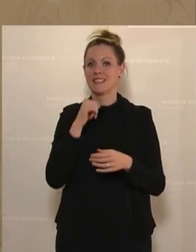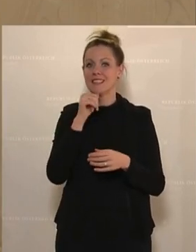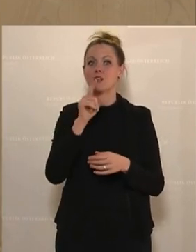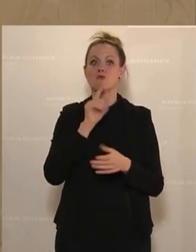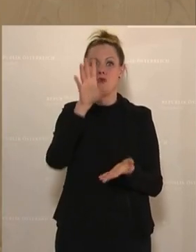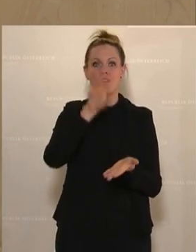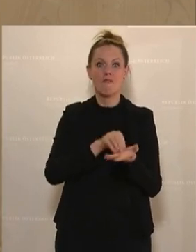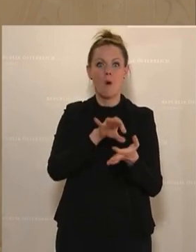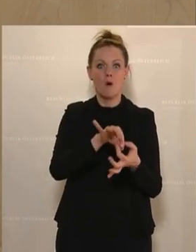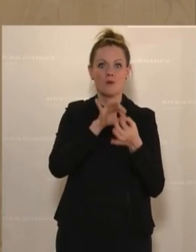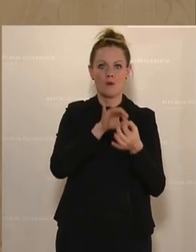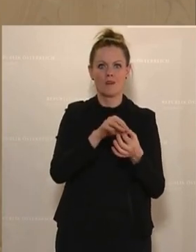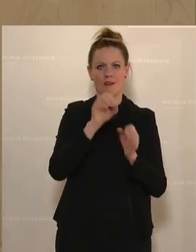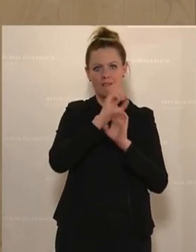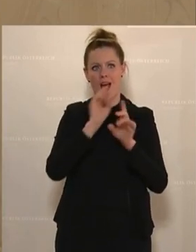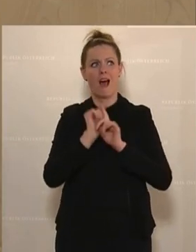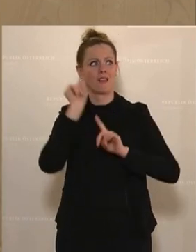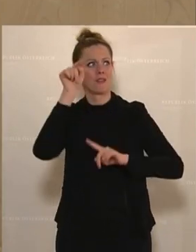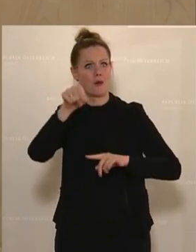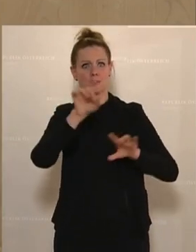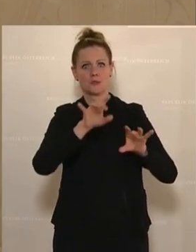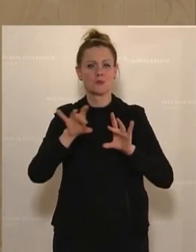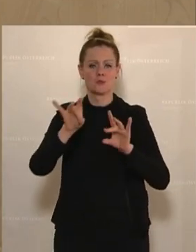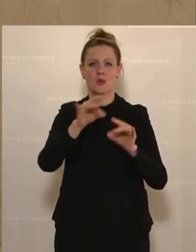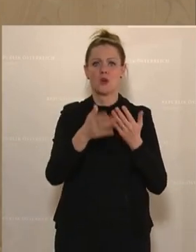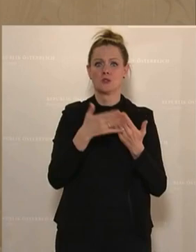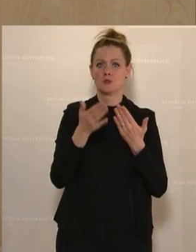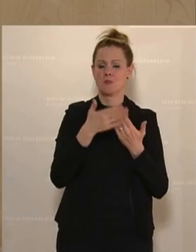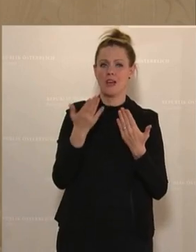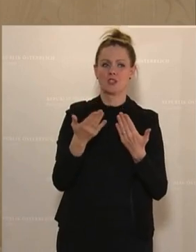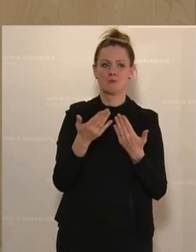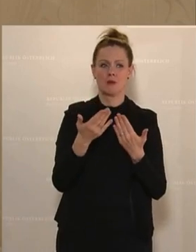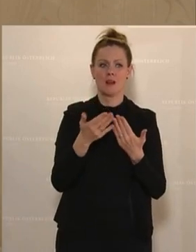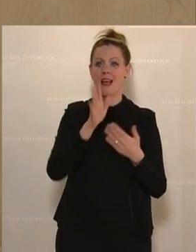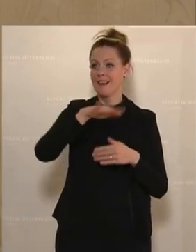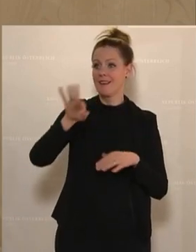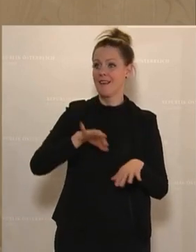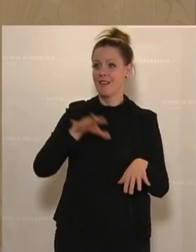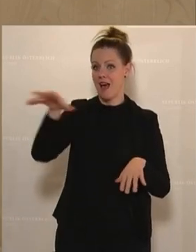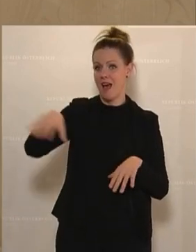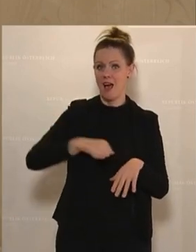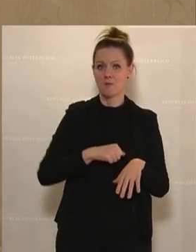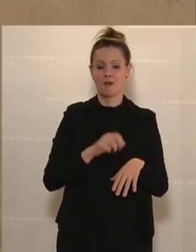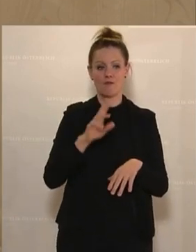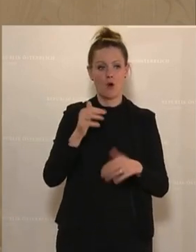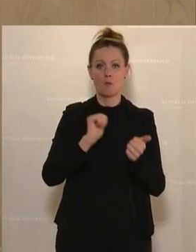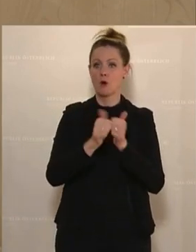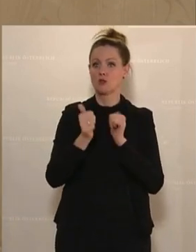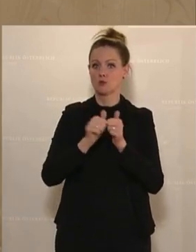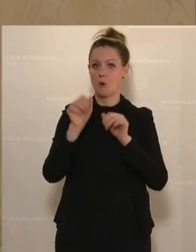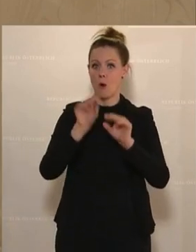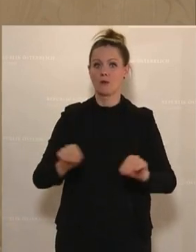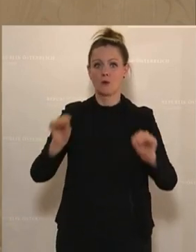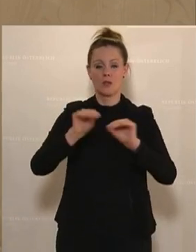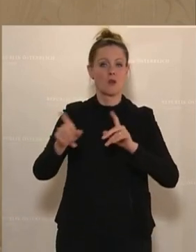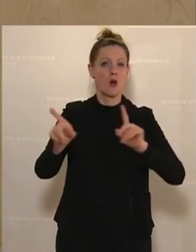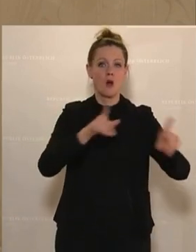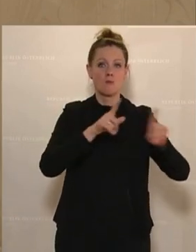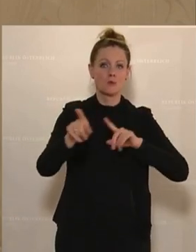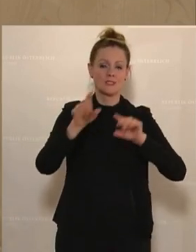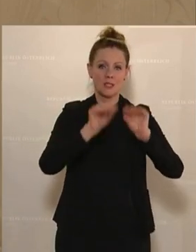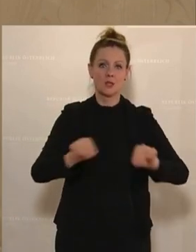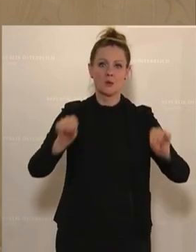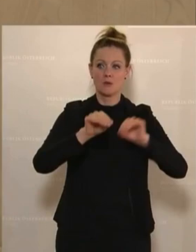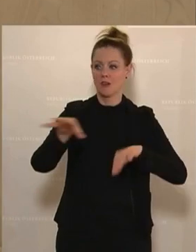Wohnung ist. Natürlich geht man raus. Stellen Sie sich vor, jemand fährt, die Kinder abholen, weil die gerade im Sportunterricht sind oder im Musikunterricht.